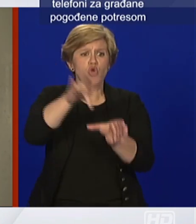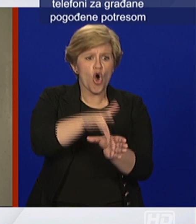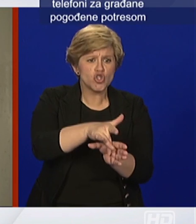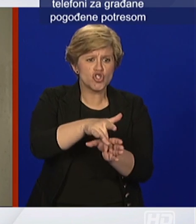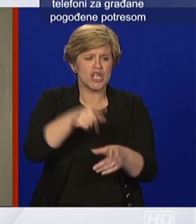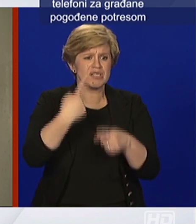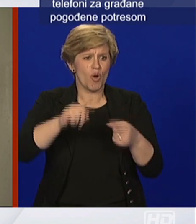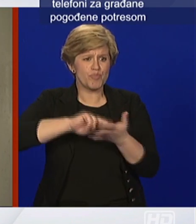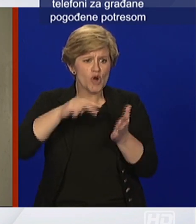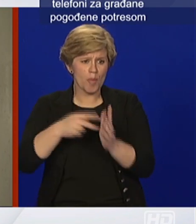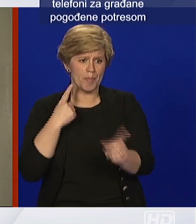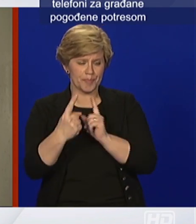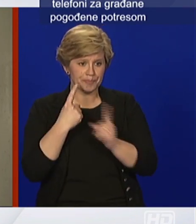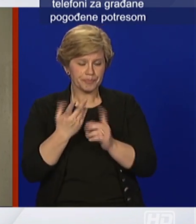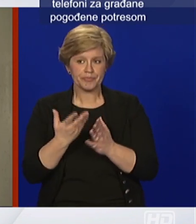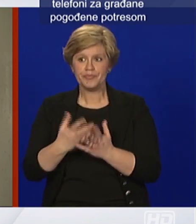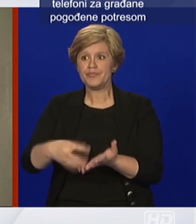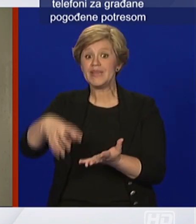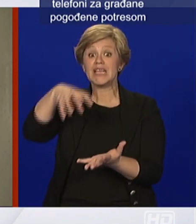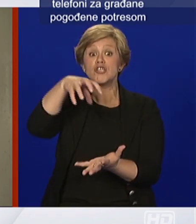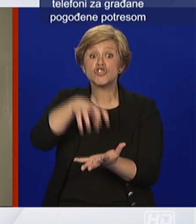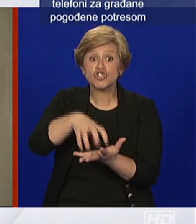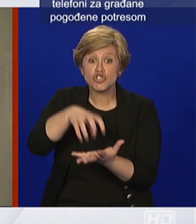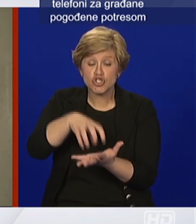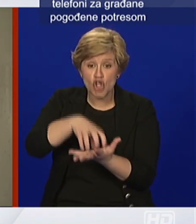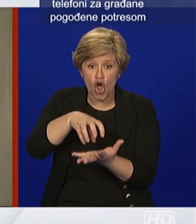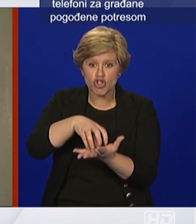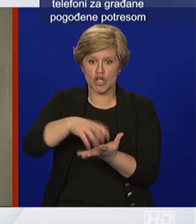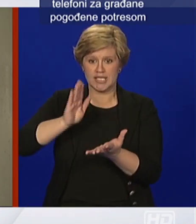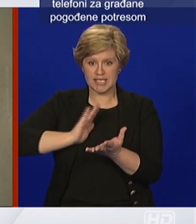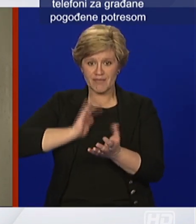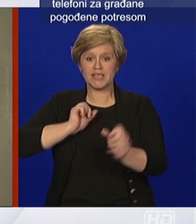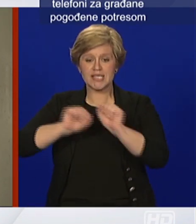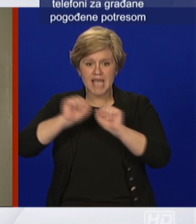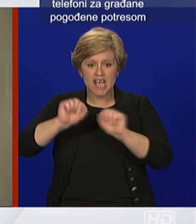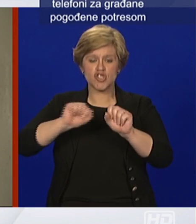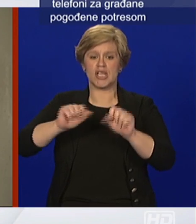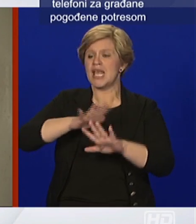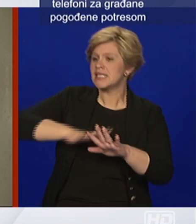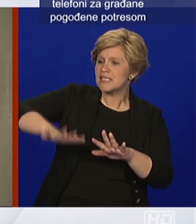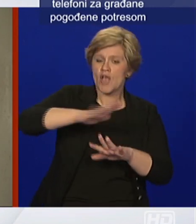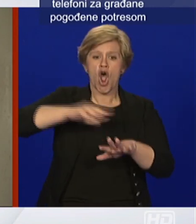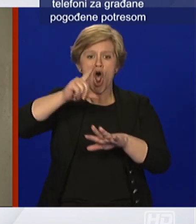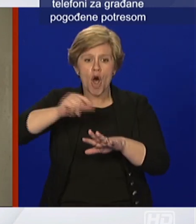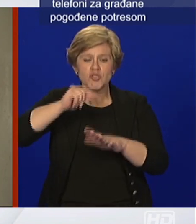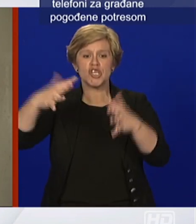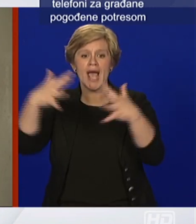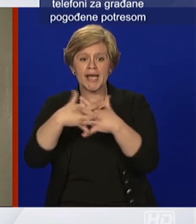stožeri civilne zaštite i na županijskim na gradskim na općinskim razinama oni su dužni to